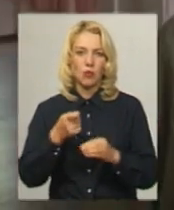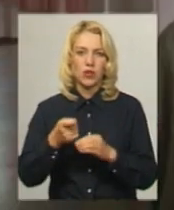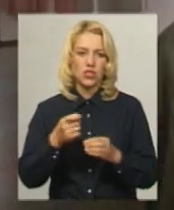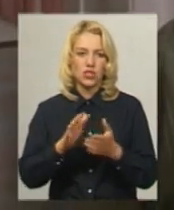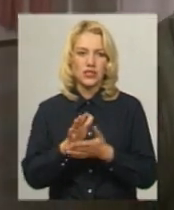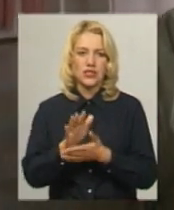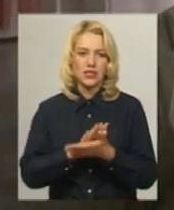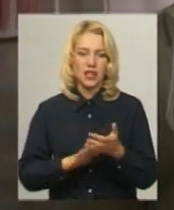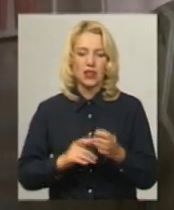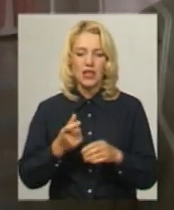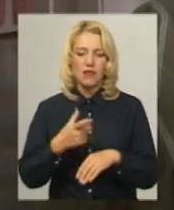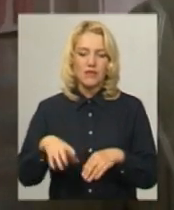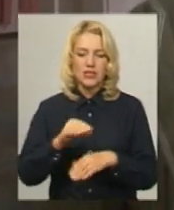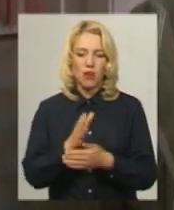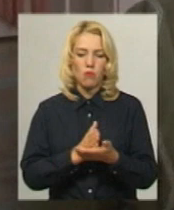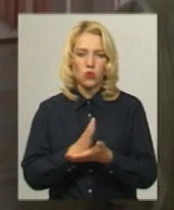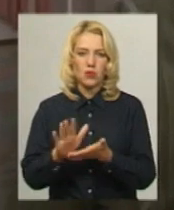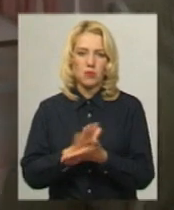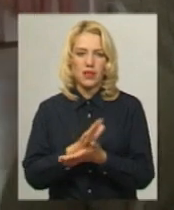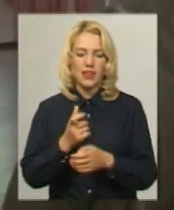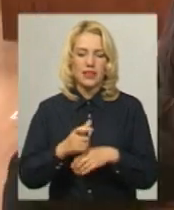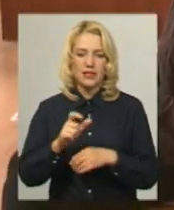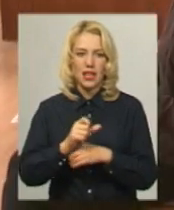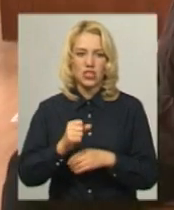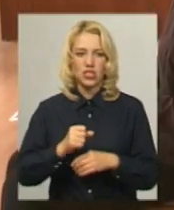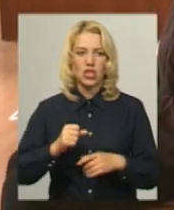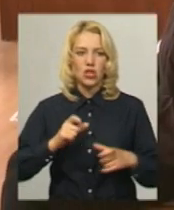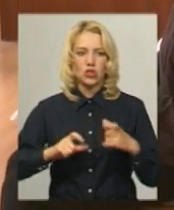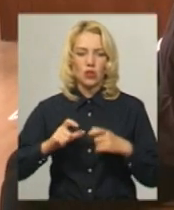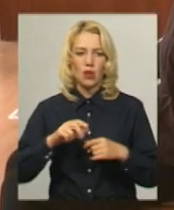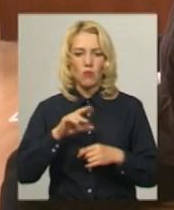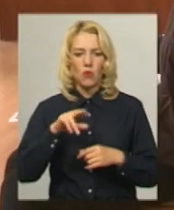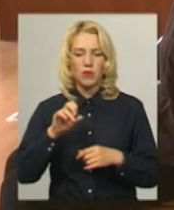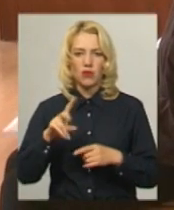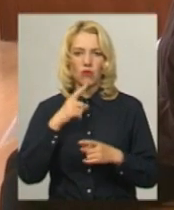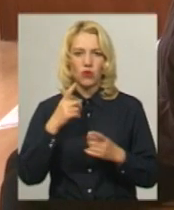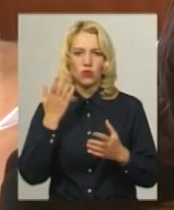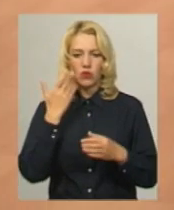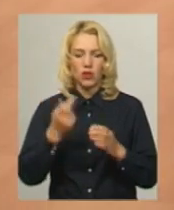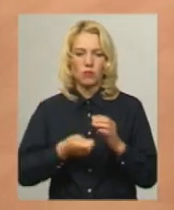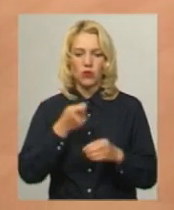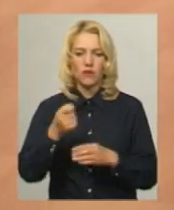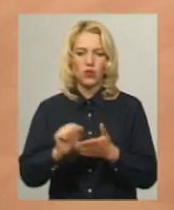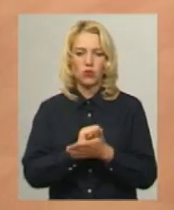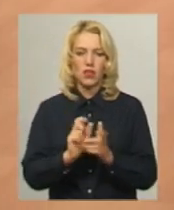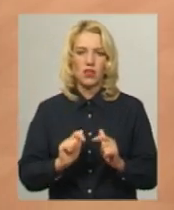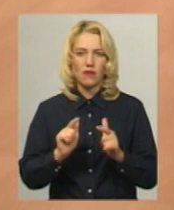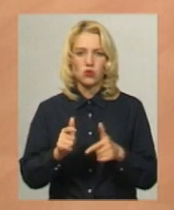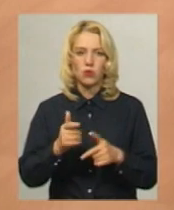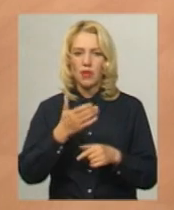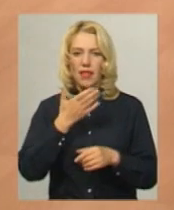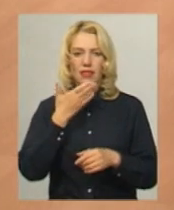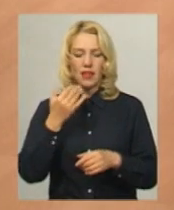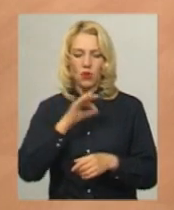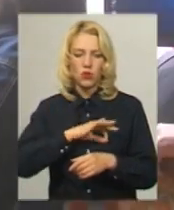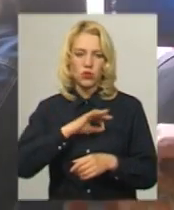безкоштовні. Найстарший студент університету Володимир Попик, який працює охоронцем в виші, каже, коли подавав документи на вступник, користувався електронною